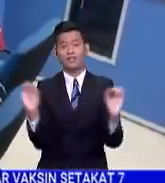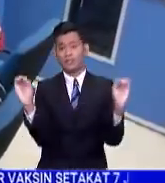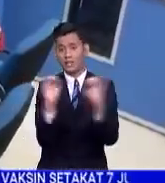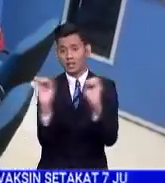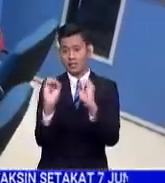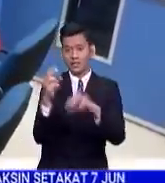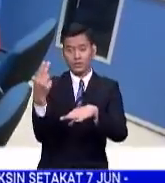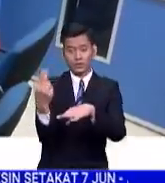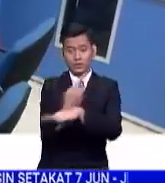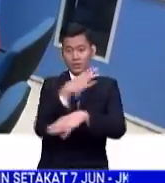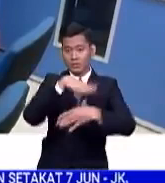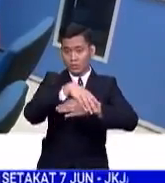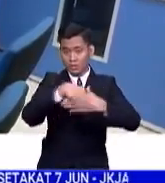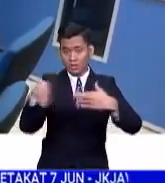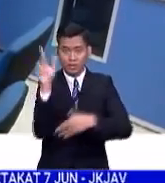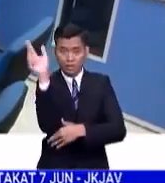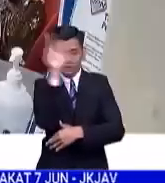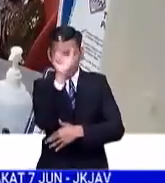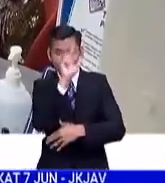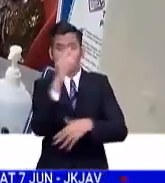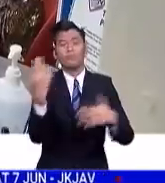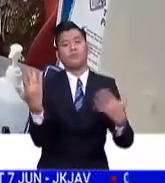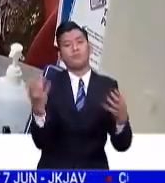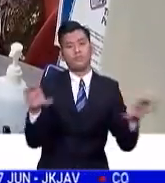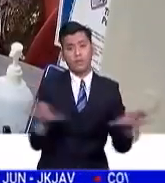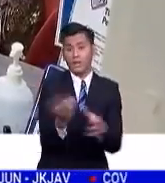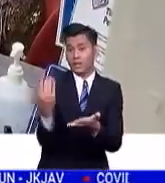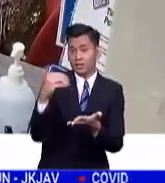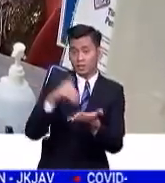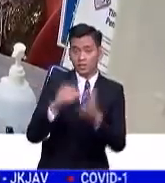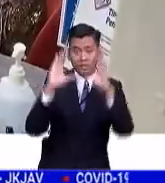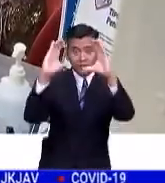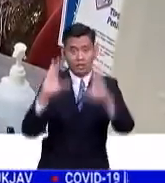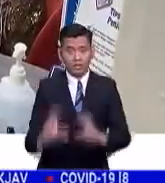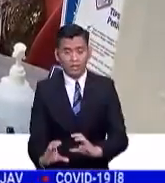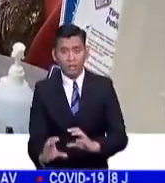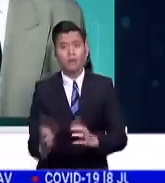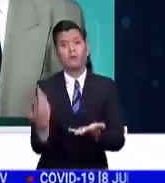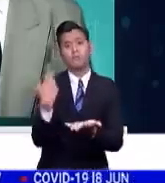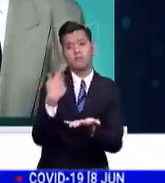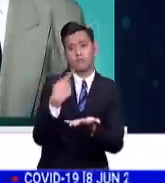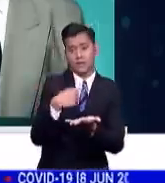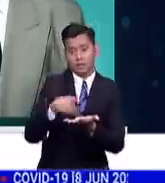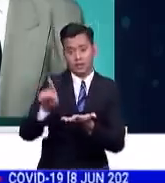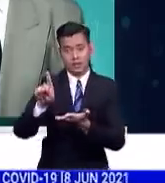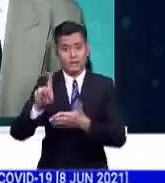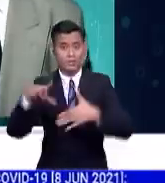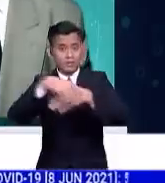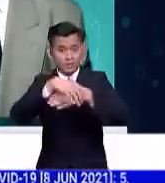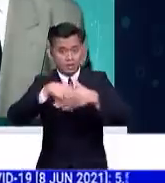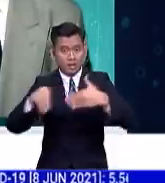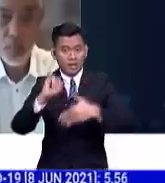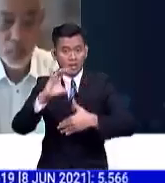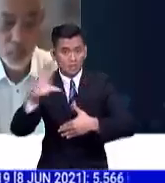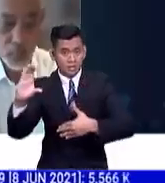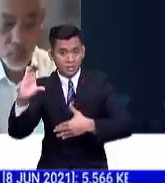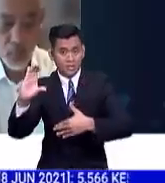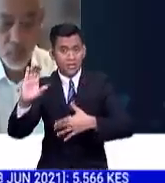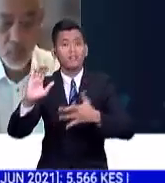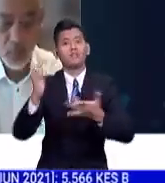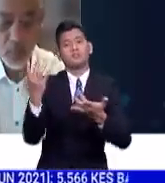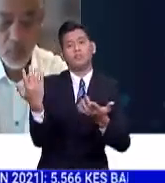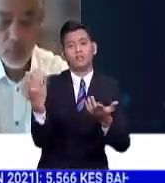Kementerian Keuangan melaksanakan pelbagai inisiatif digitalisasi termasuk beralih kepada kaed pengenalan elektronik dan bukti